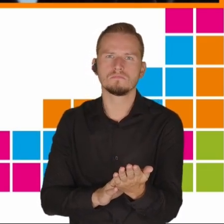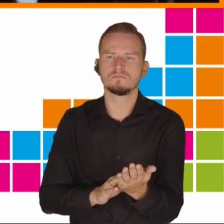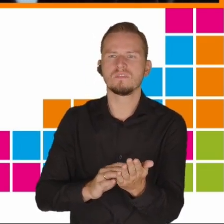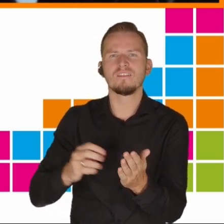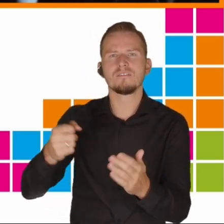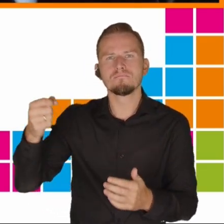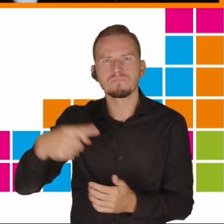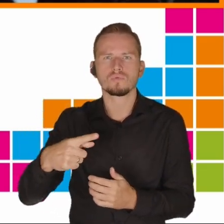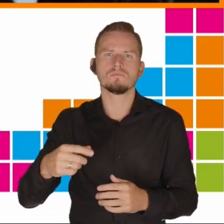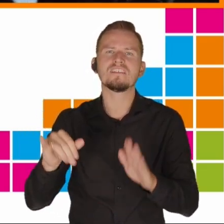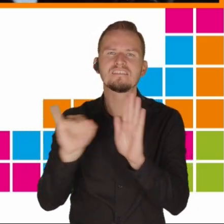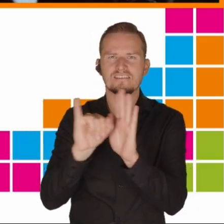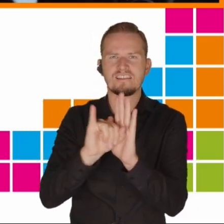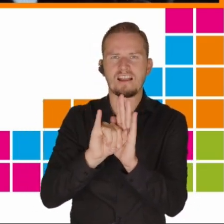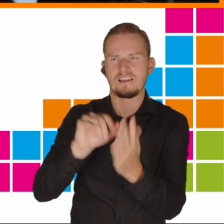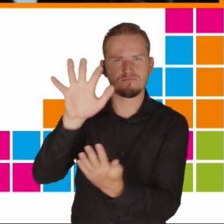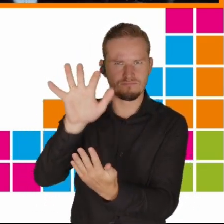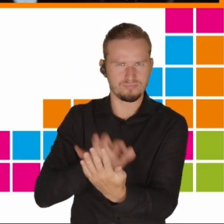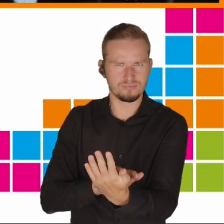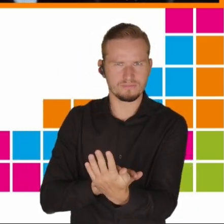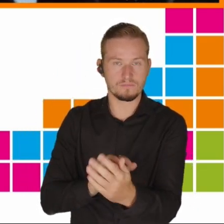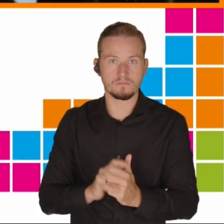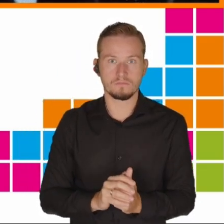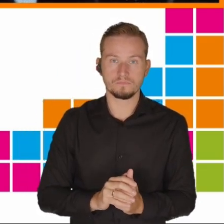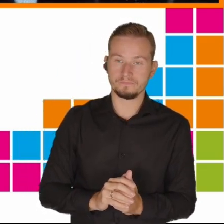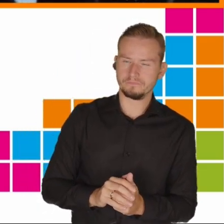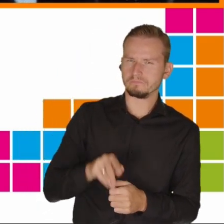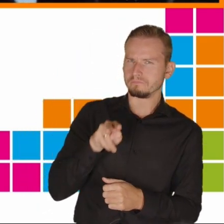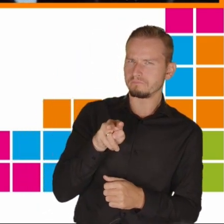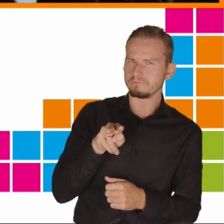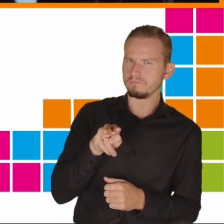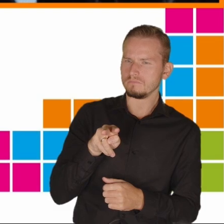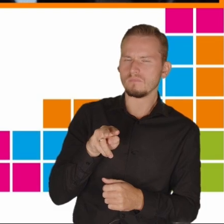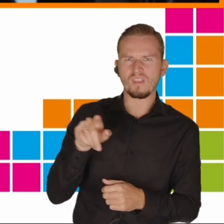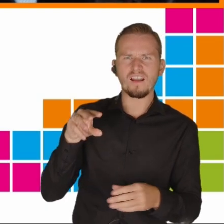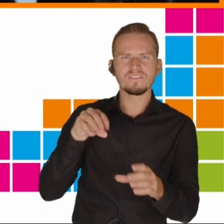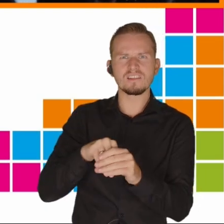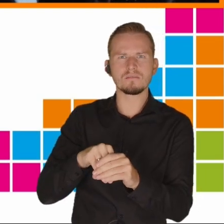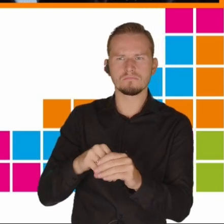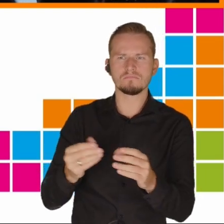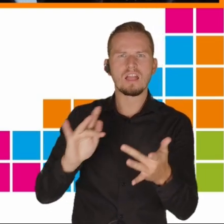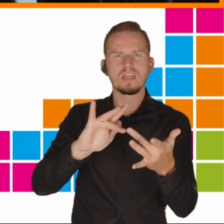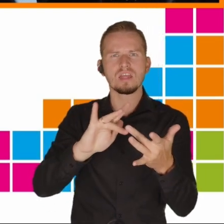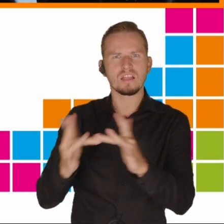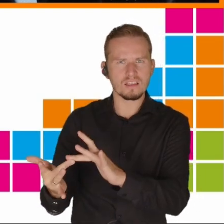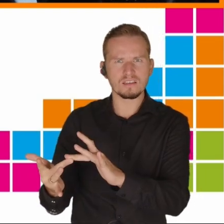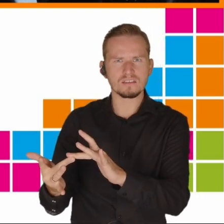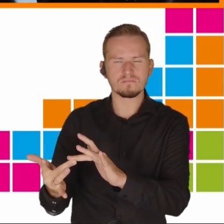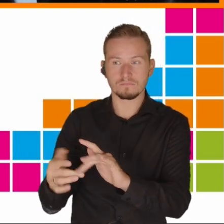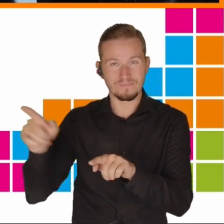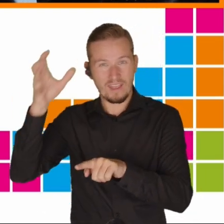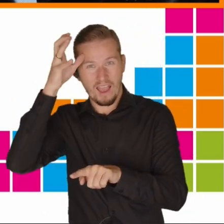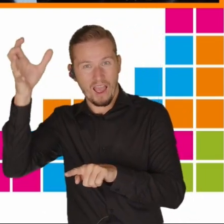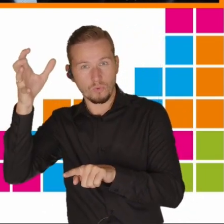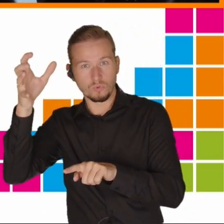i są dołączone linki, autor podaje